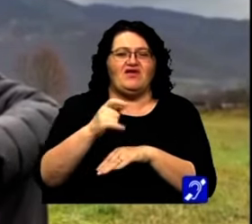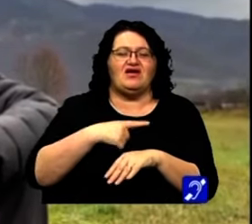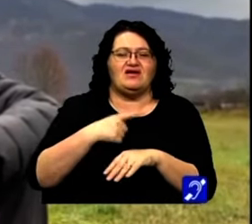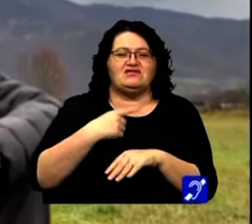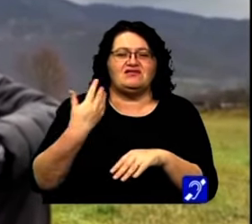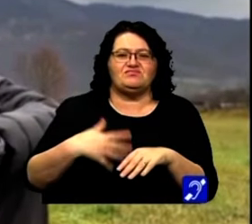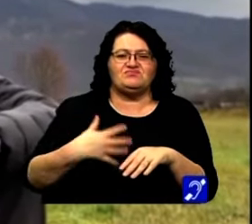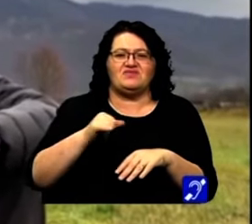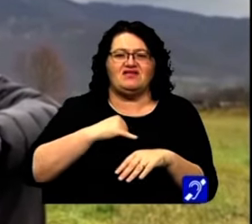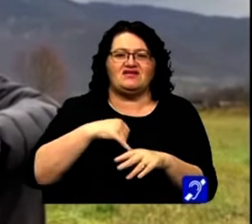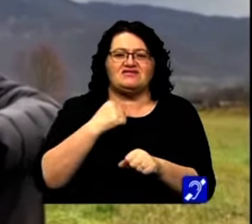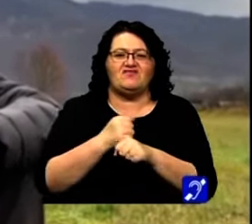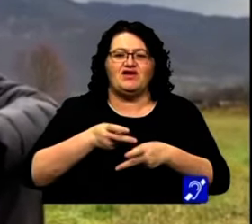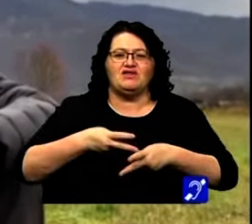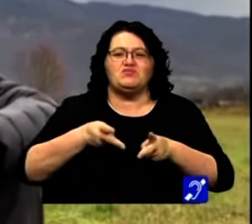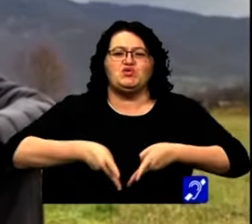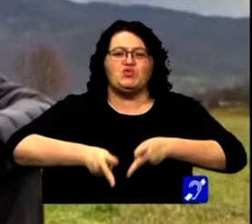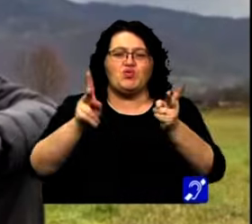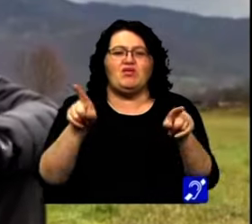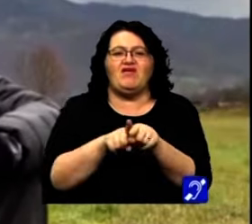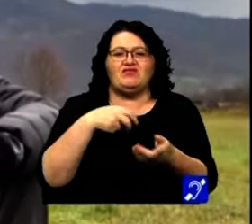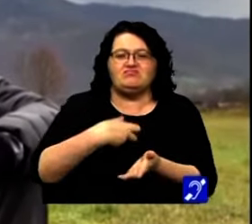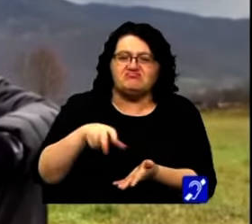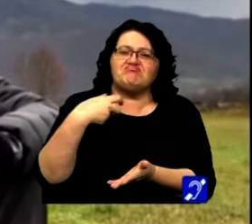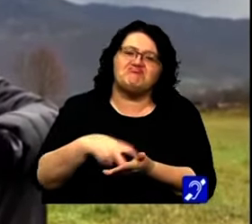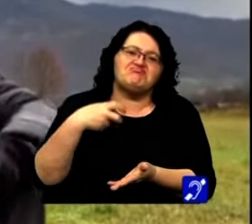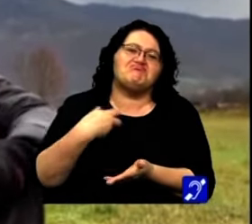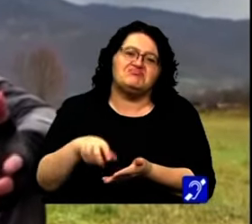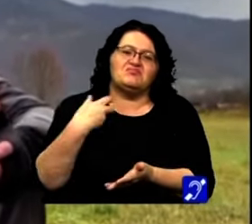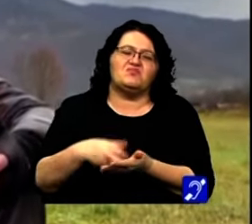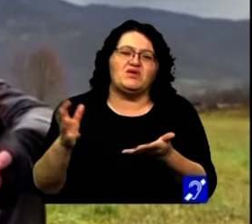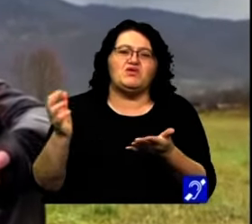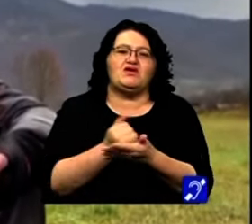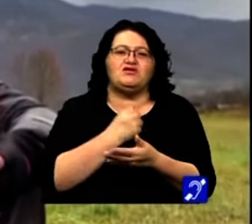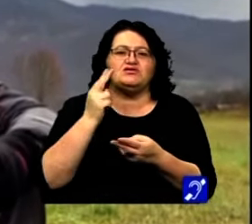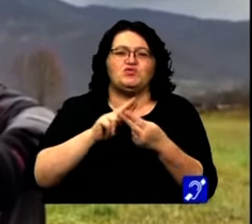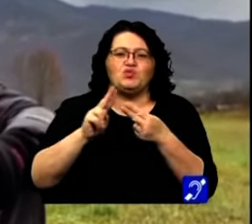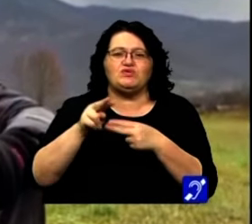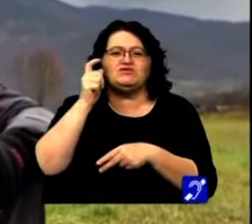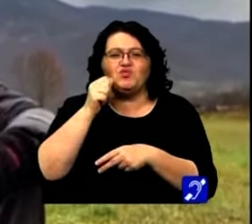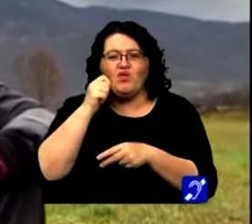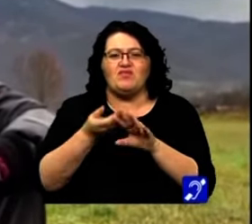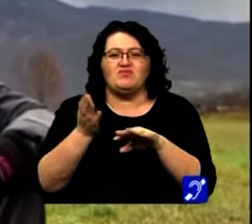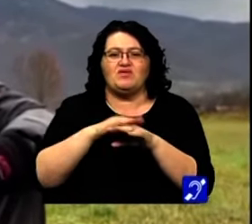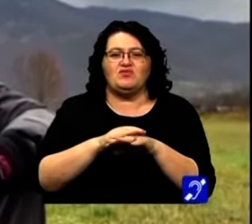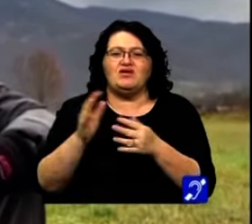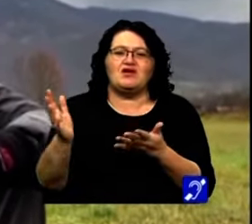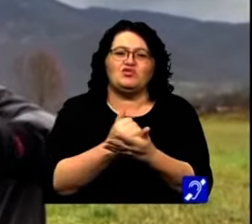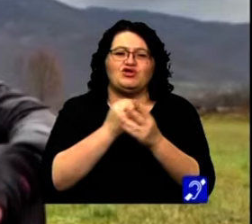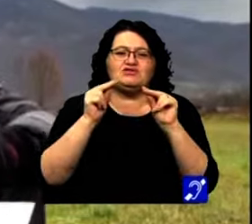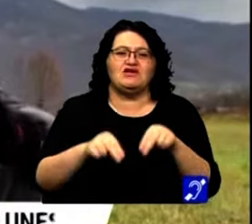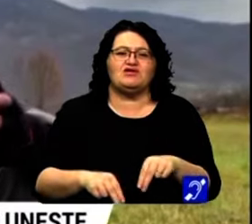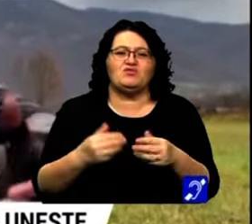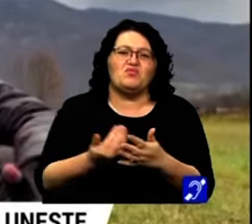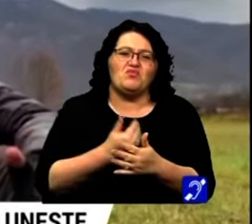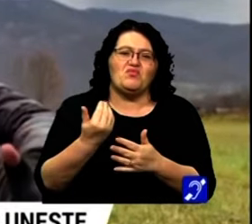Este extraordinar când faci drumul pe jos, că reușești să cunoști oameni. Reușești să ajungi la